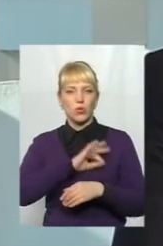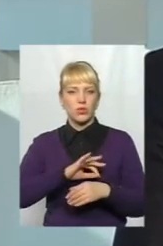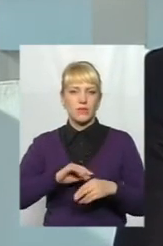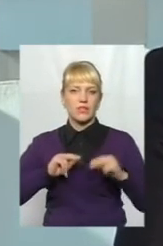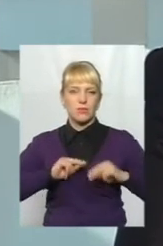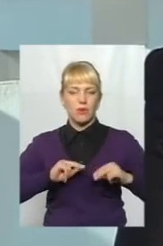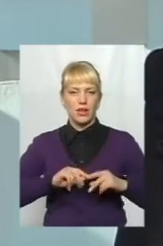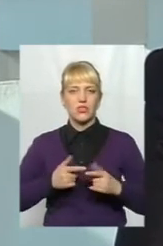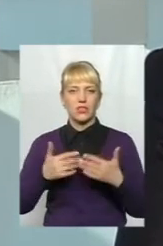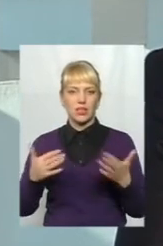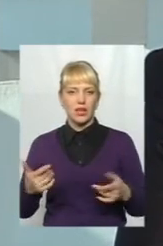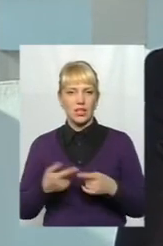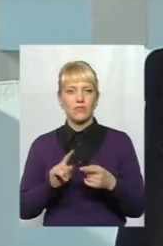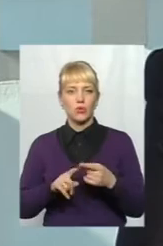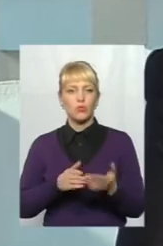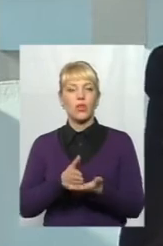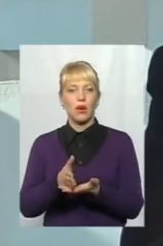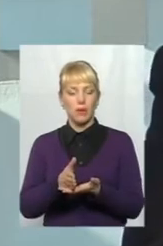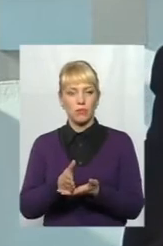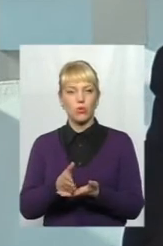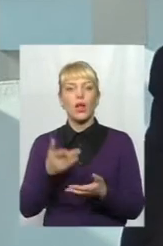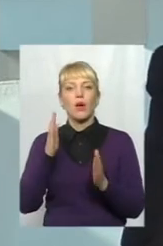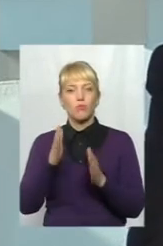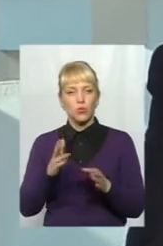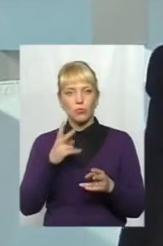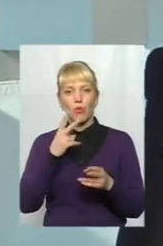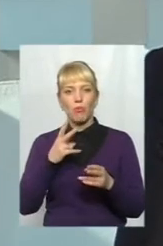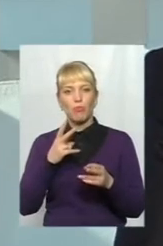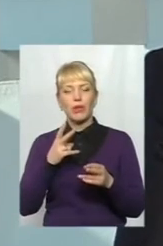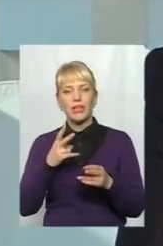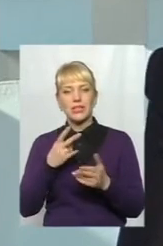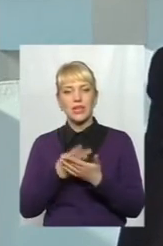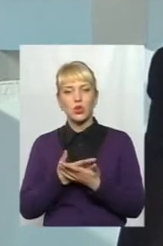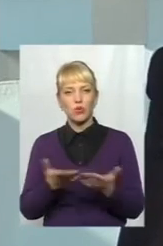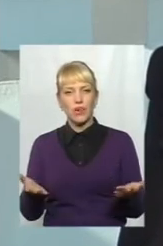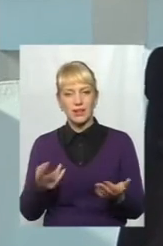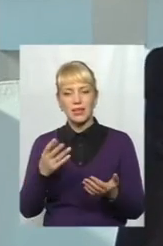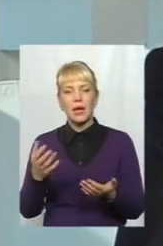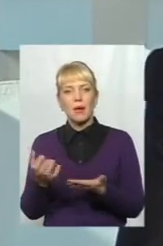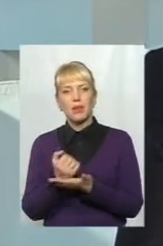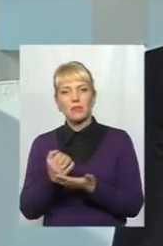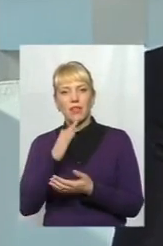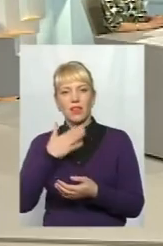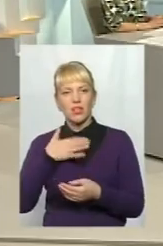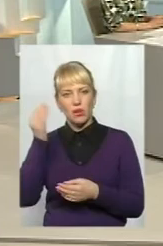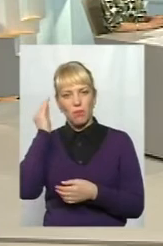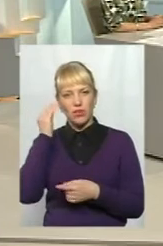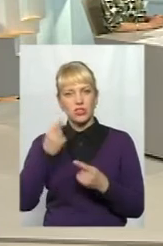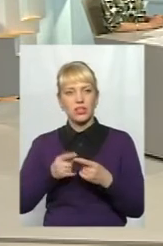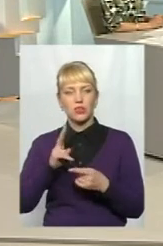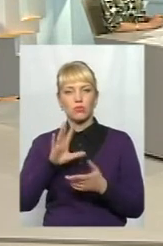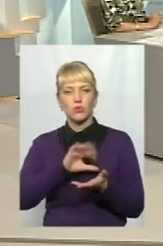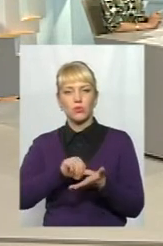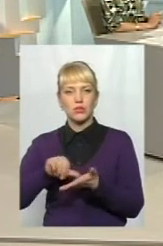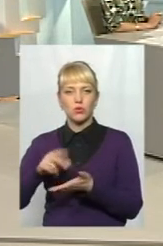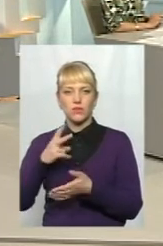Власне, і цьому напрямку ми будемо презентувати певні надбання і наше бачення. Ну, і, власне, ті, хто будуть присутні